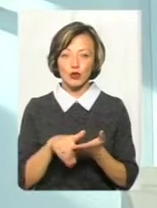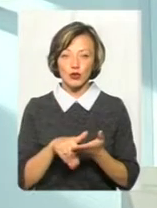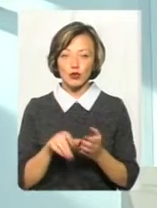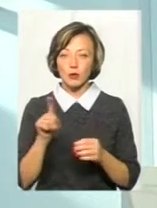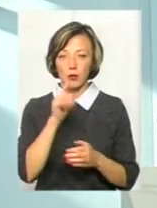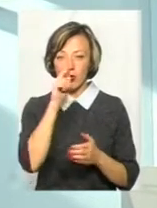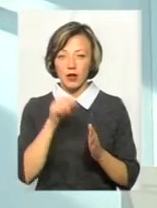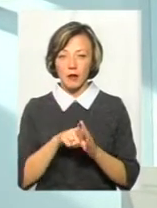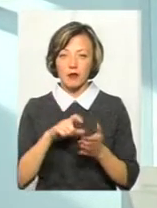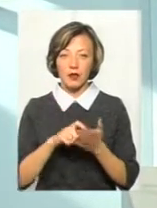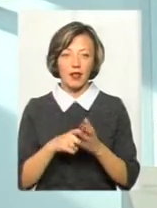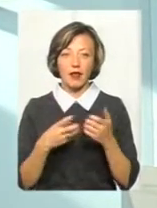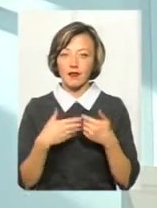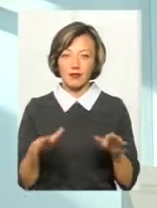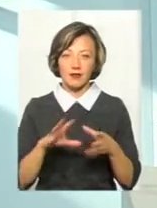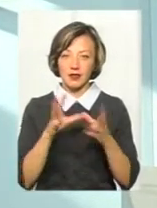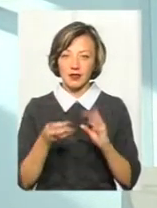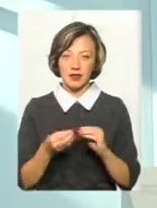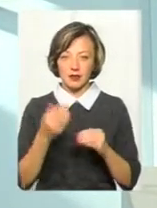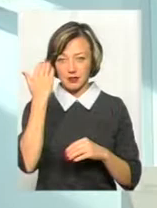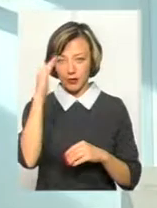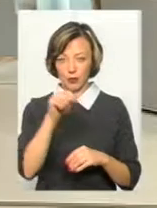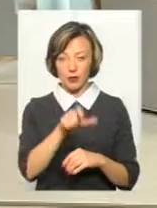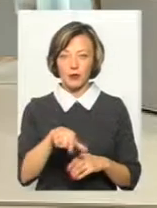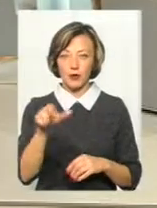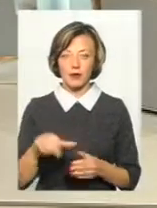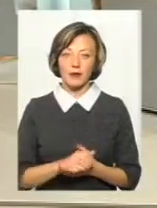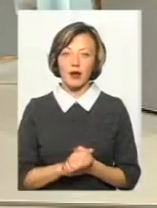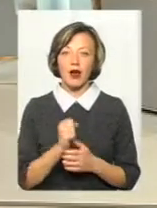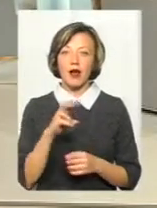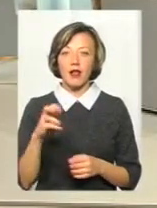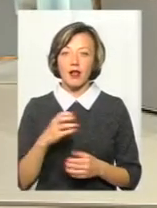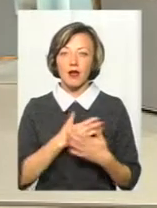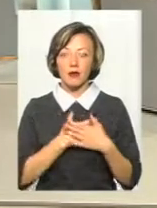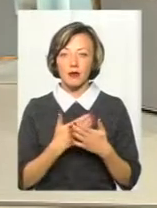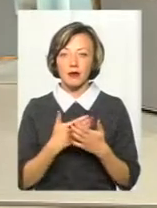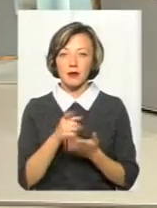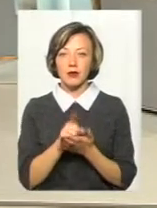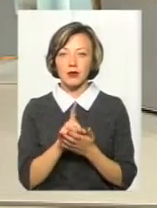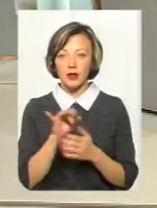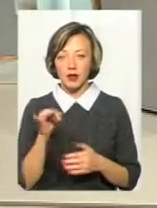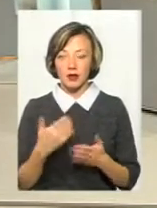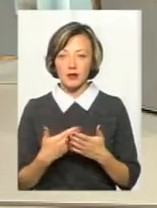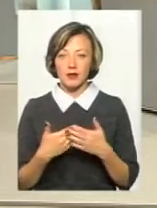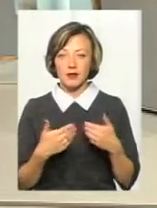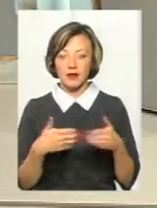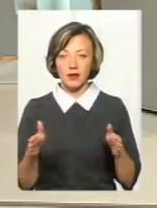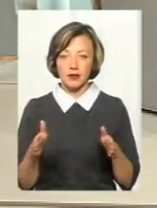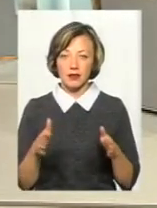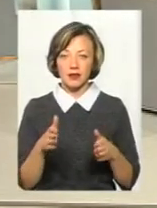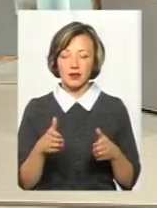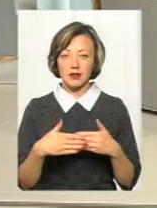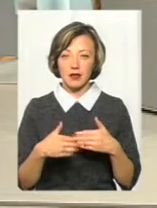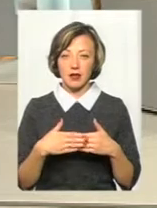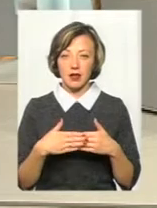щоб вони не потрапили в хату, не відкривати двері незнайомим людям. Але, бачите, в нас люблять пенсіонери, до прикладу, відкривати